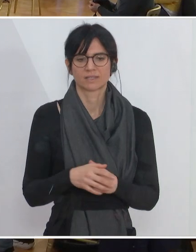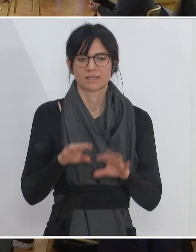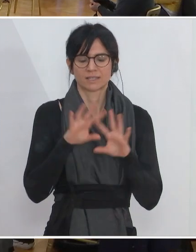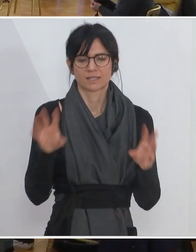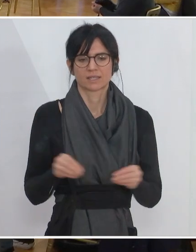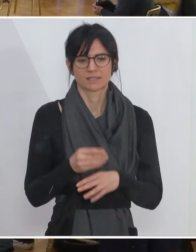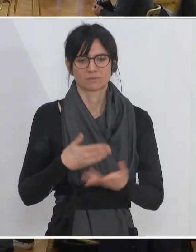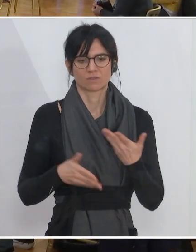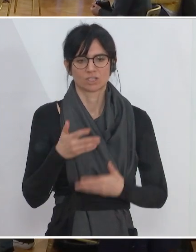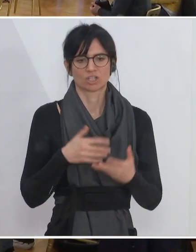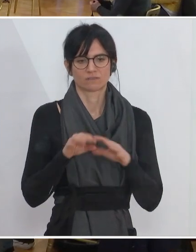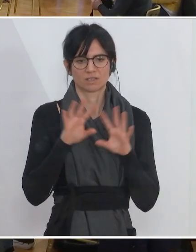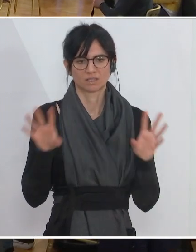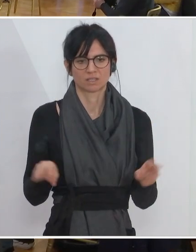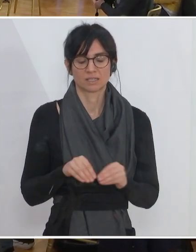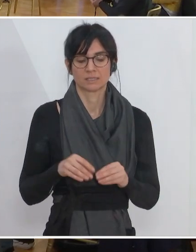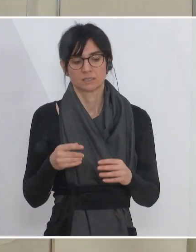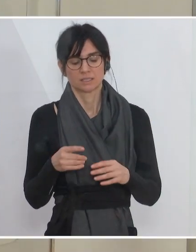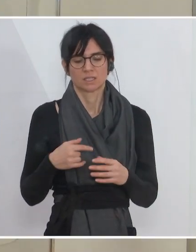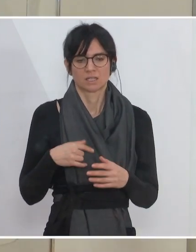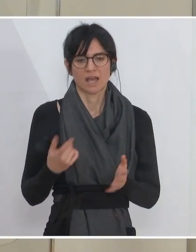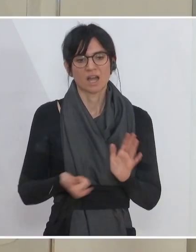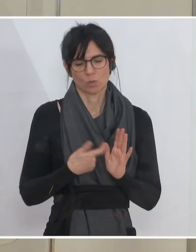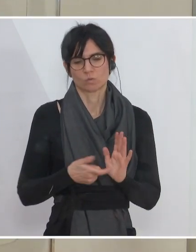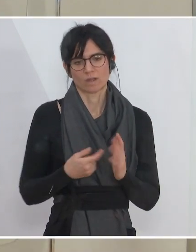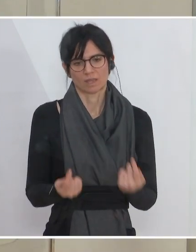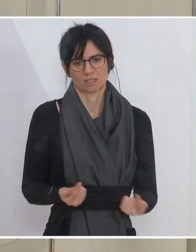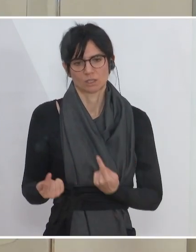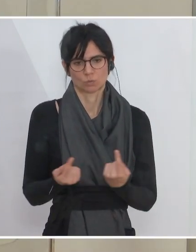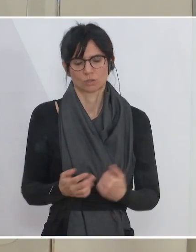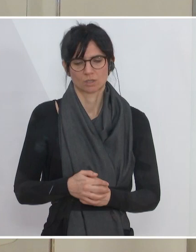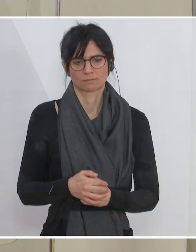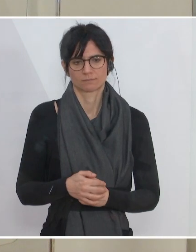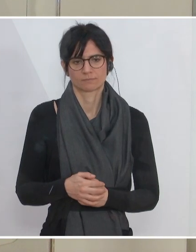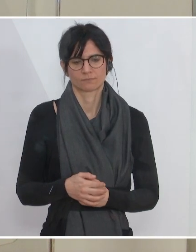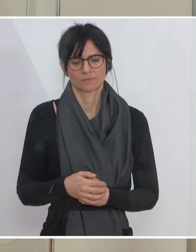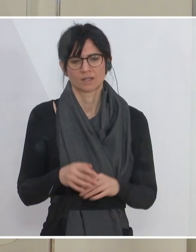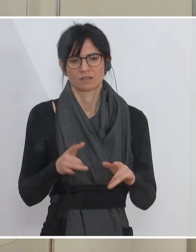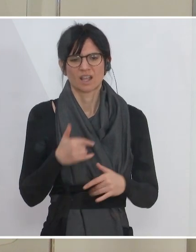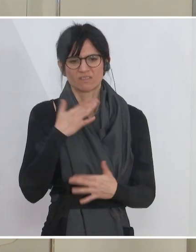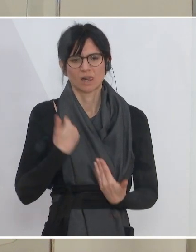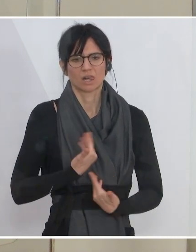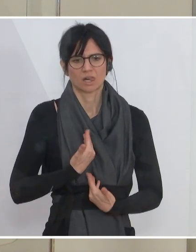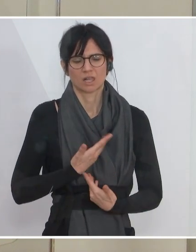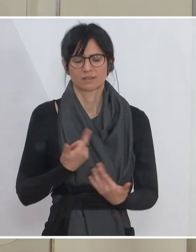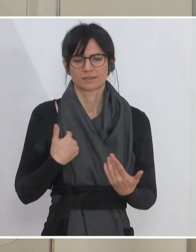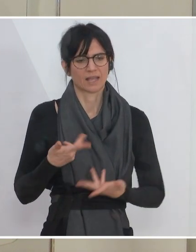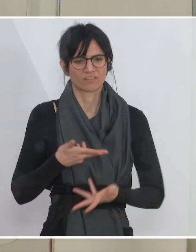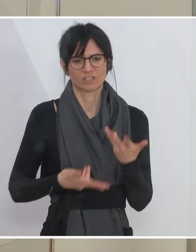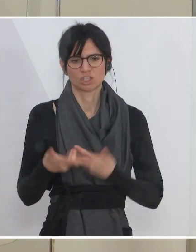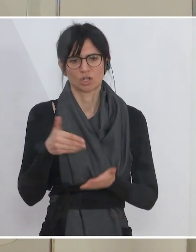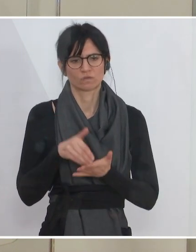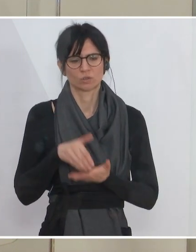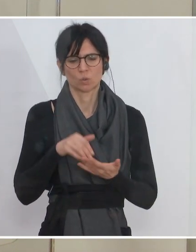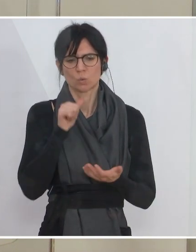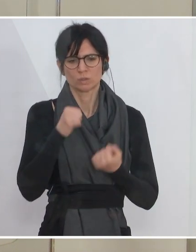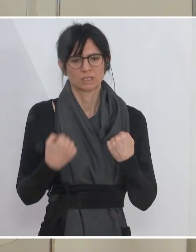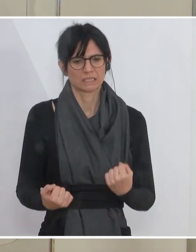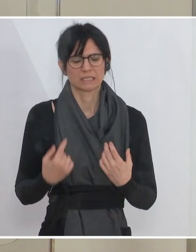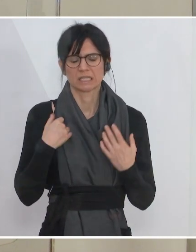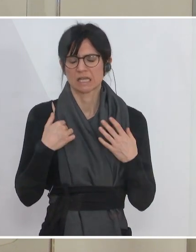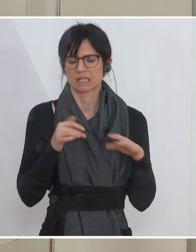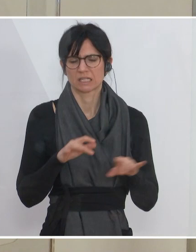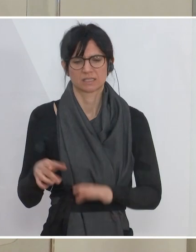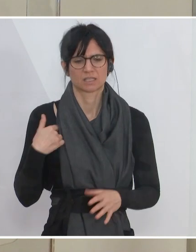darf